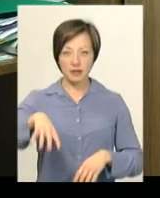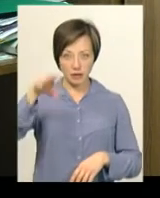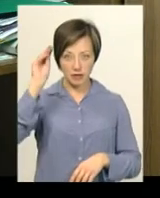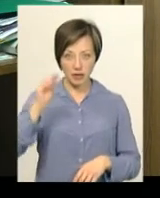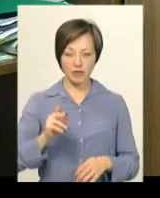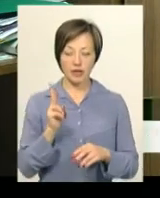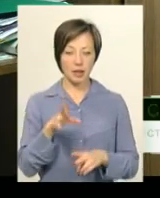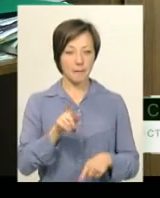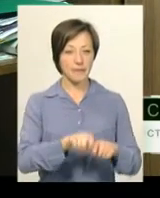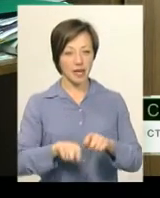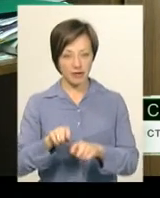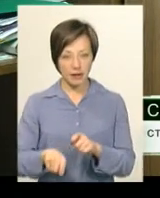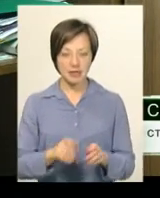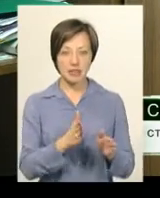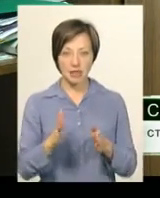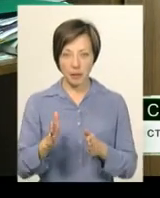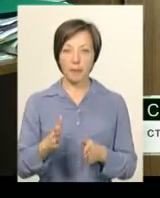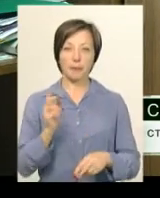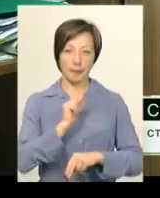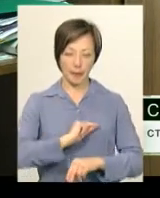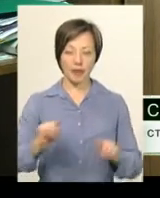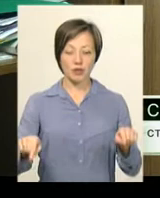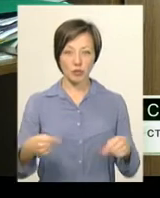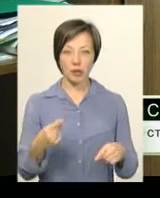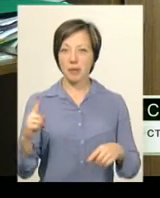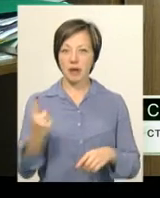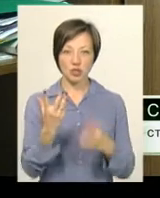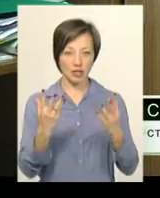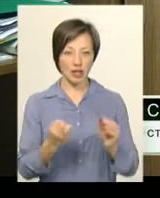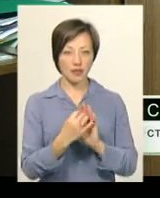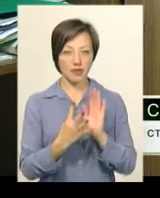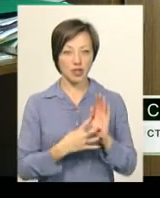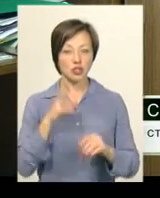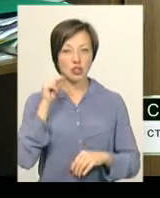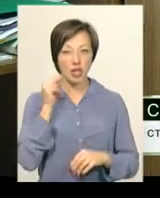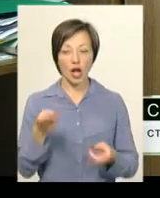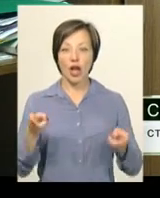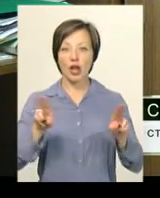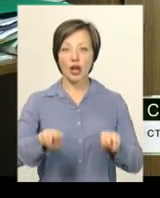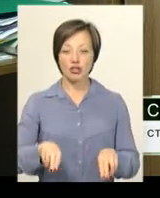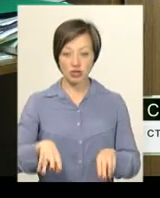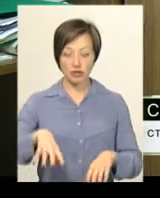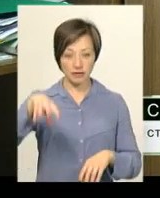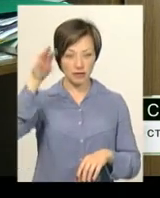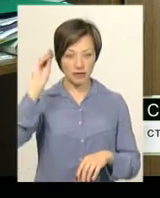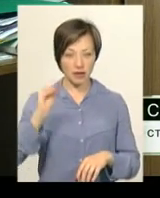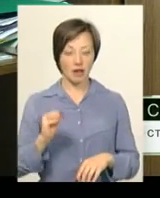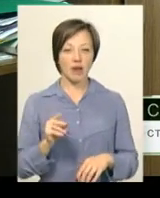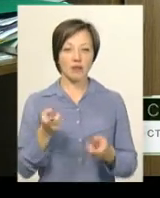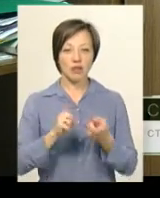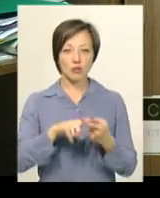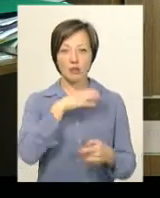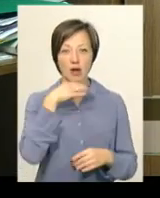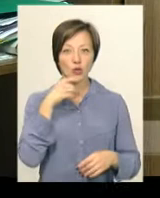ми перевірили і система щільна, ми їх відновили ще в перший день 19-го числа. Решта стояків в зв'язку з тим, що